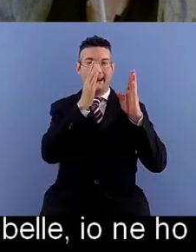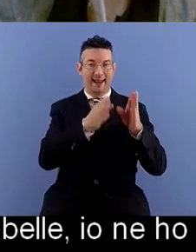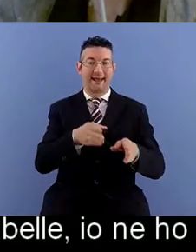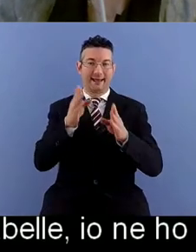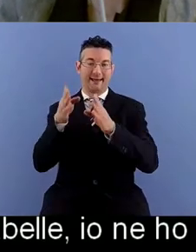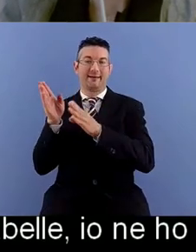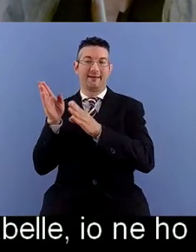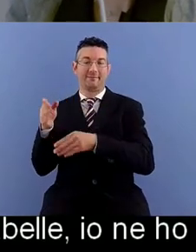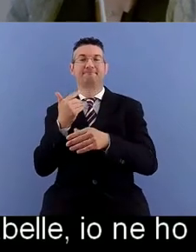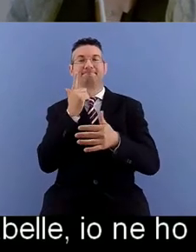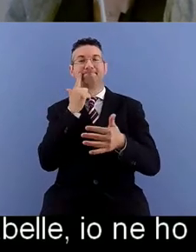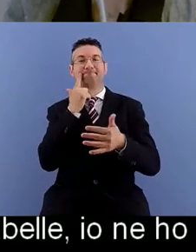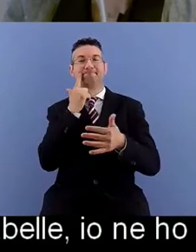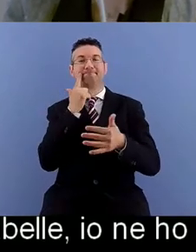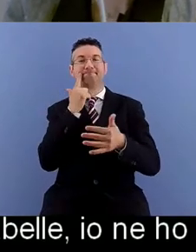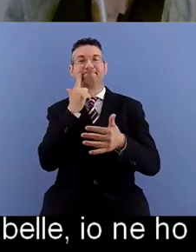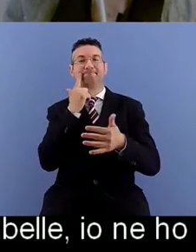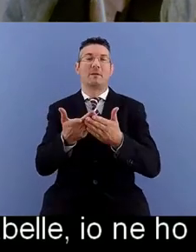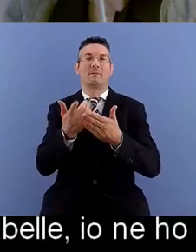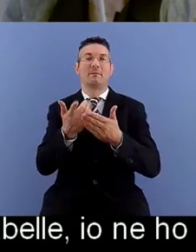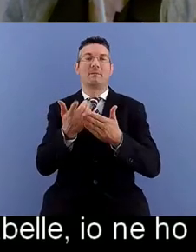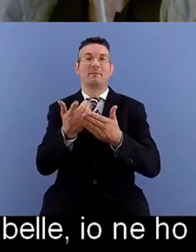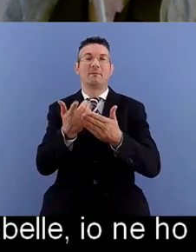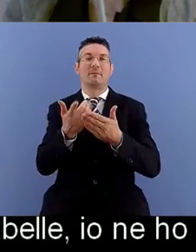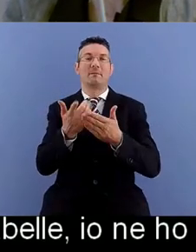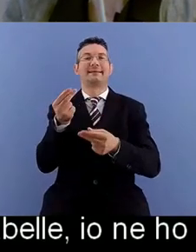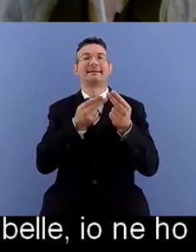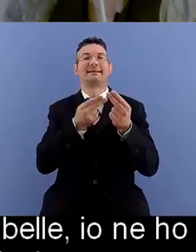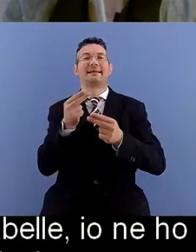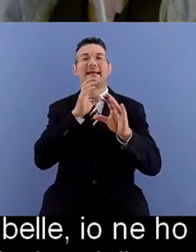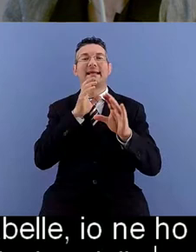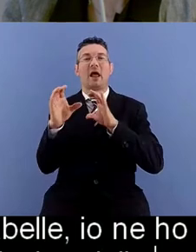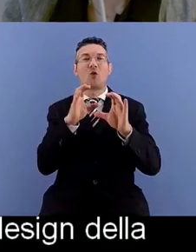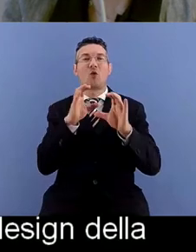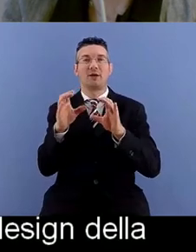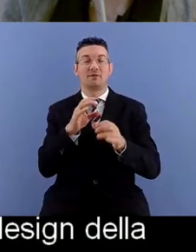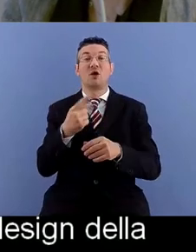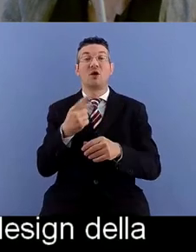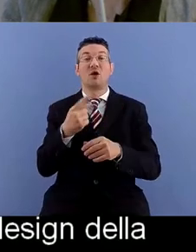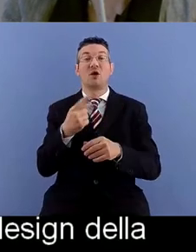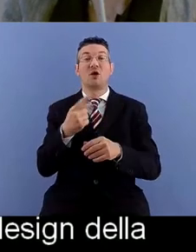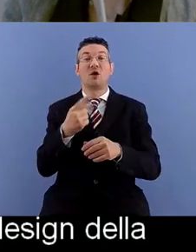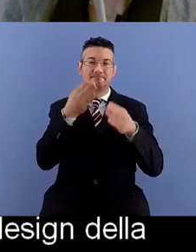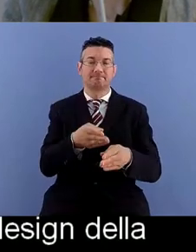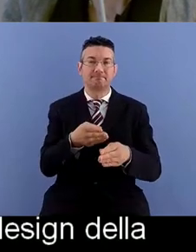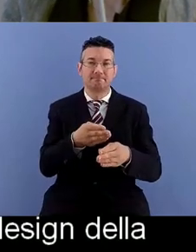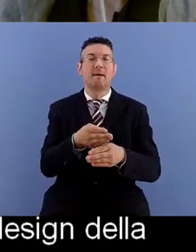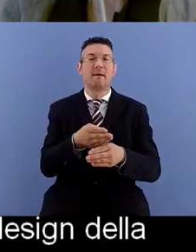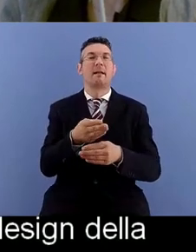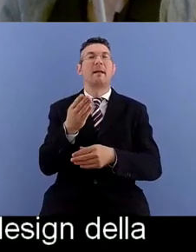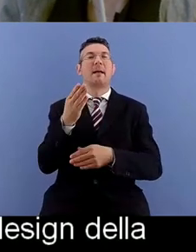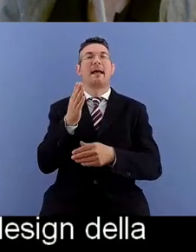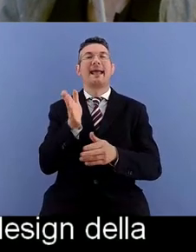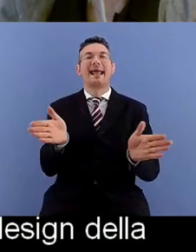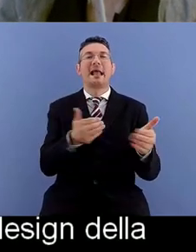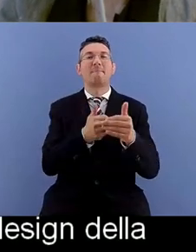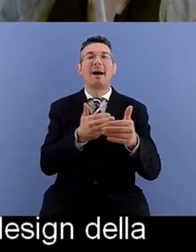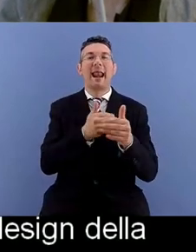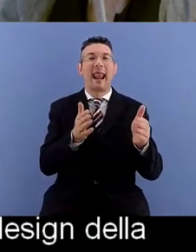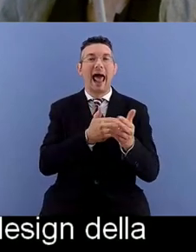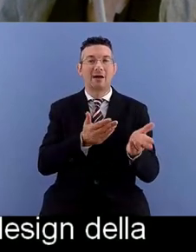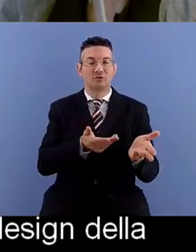possono essere d'aiuto per il design della comunicazione. Questa specifica riguarda il packaging, quindi l'imballaggio, i modi di